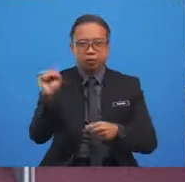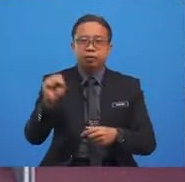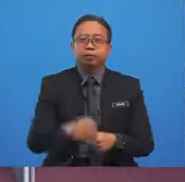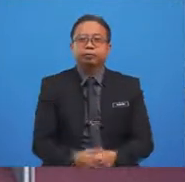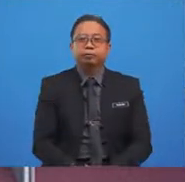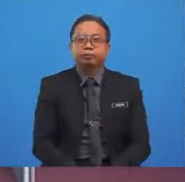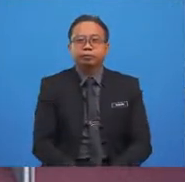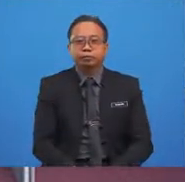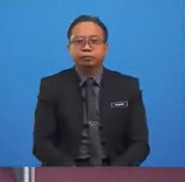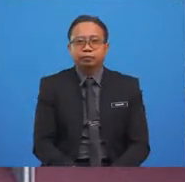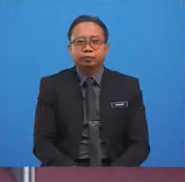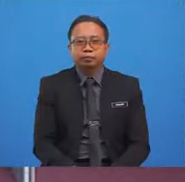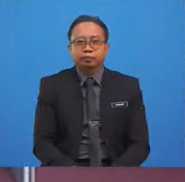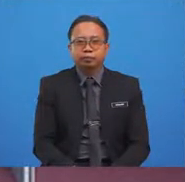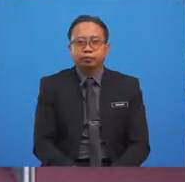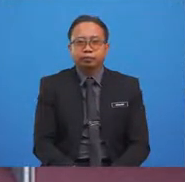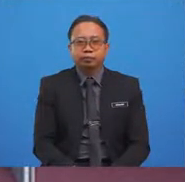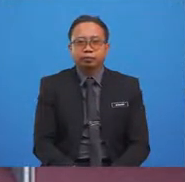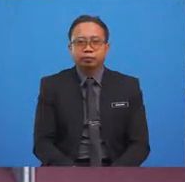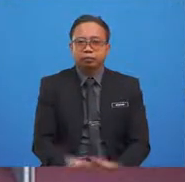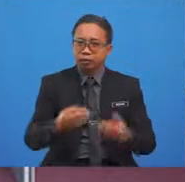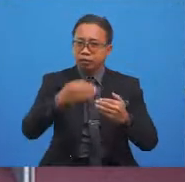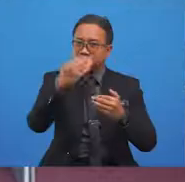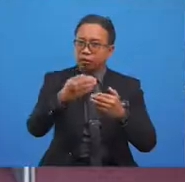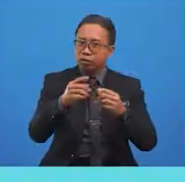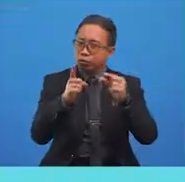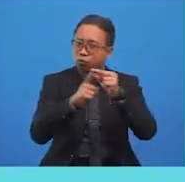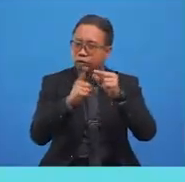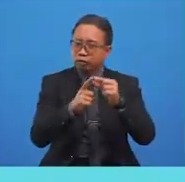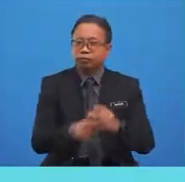That's right. On to the next word.